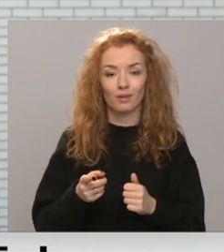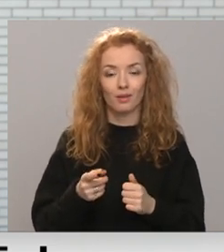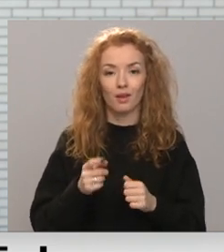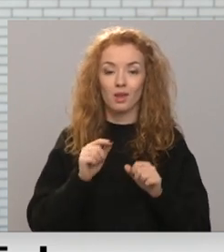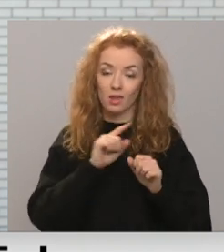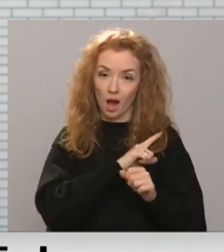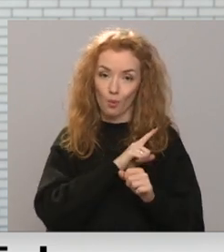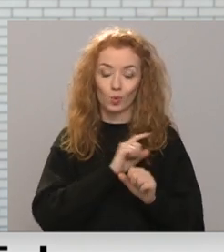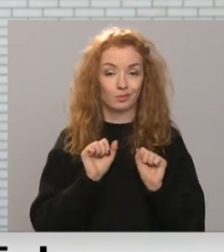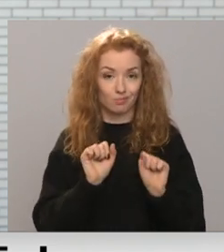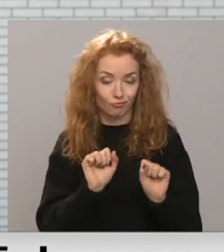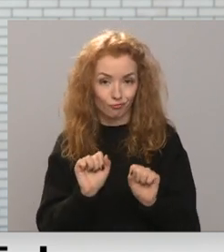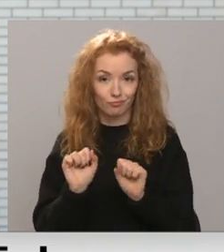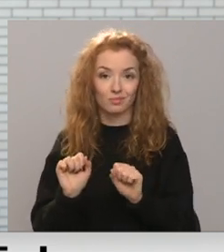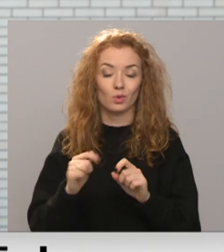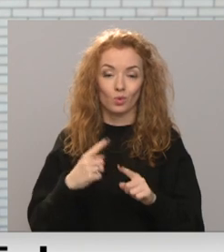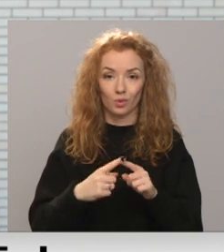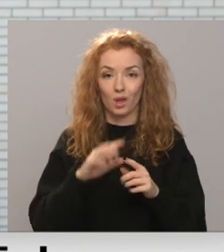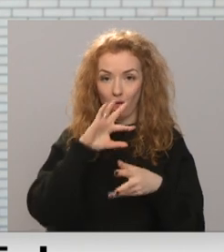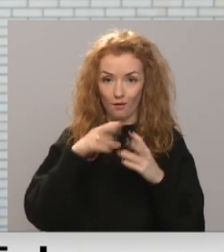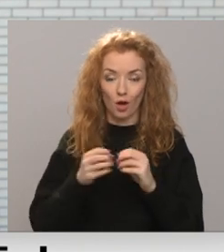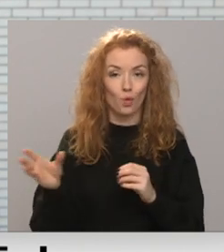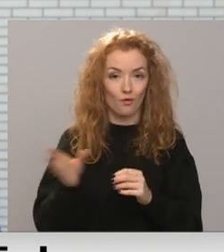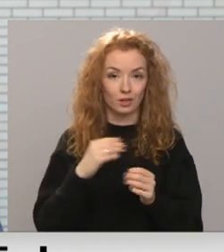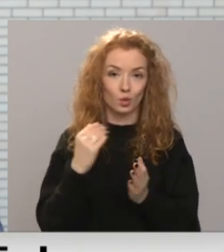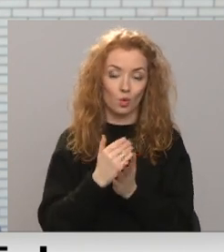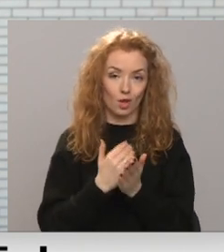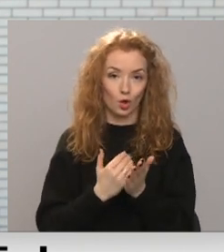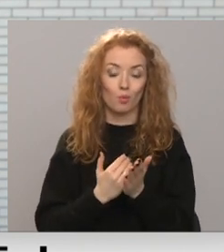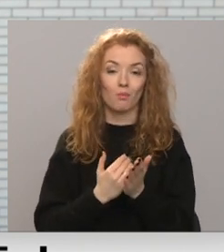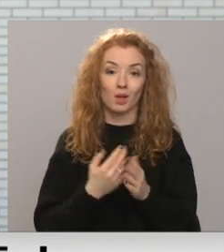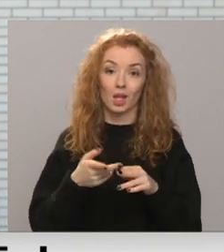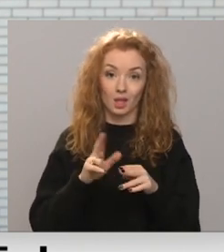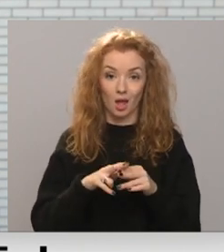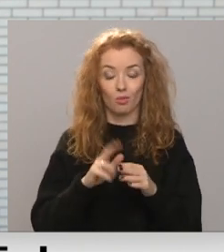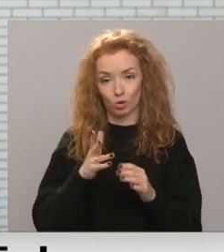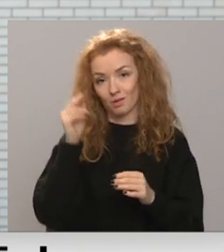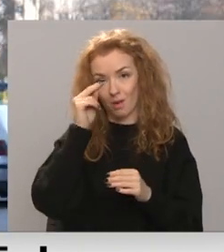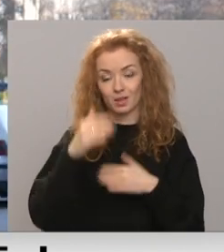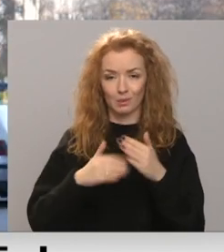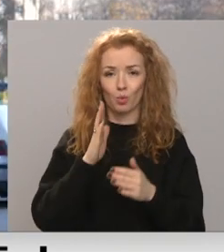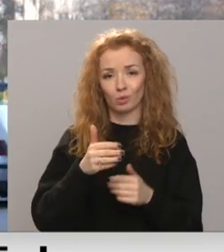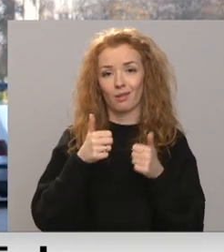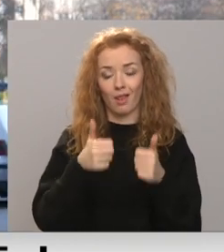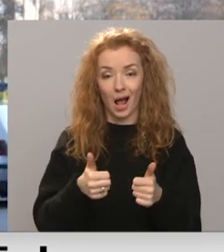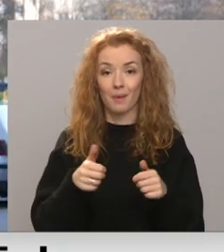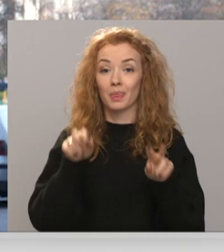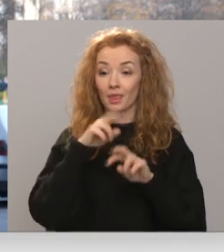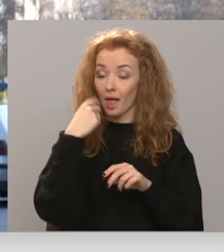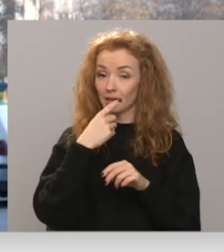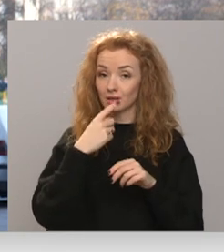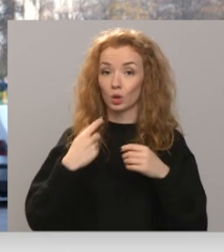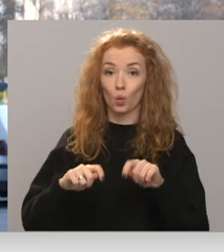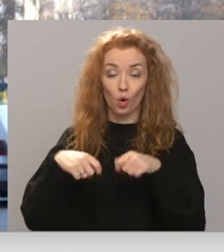jāizsargājās un jāievēro viss tie pasākumi, tad jau arī notiks. Būs labi. Taisi tiek nodoti,